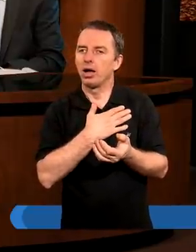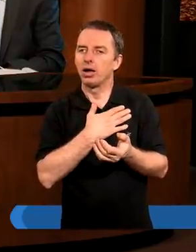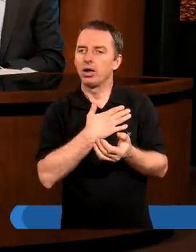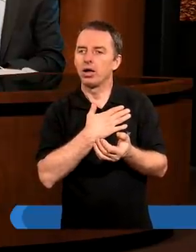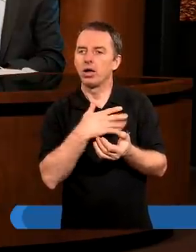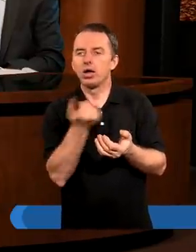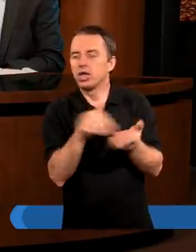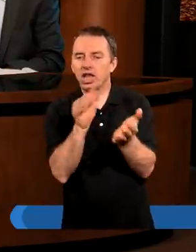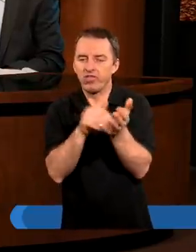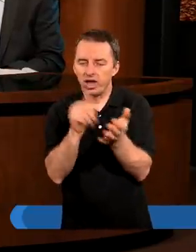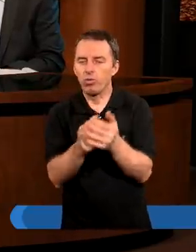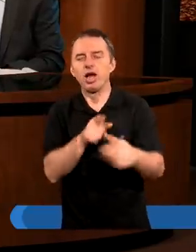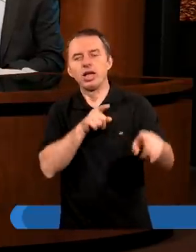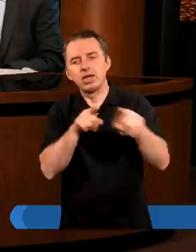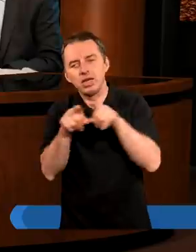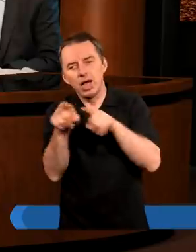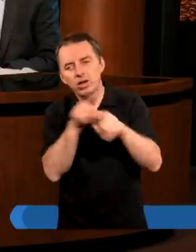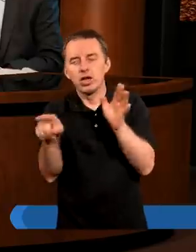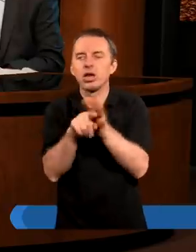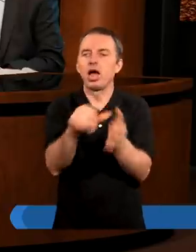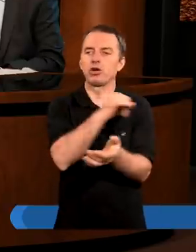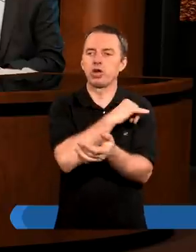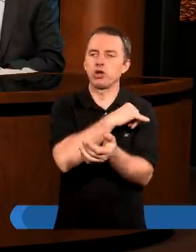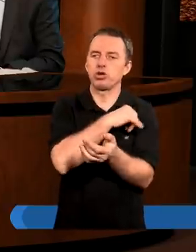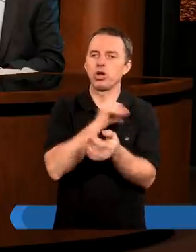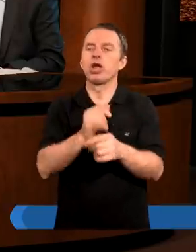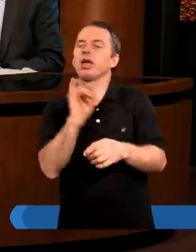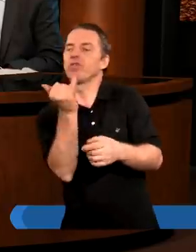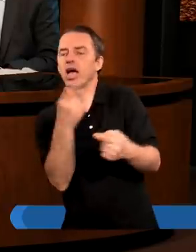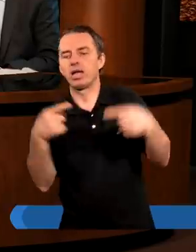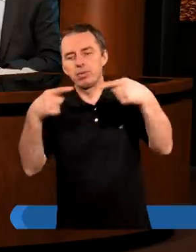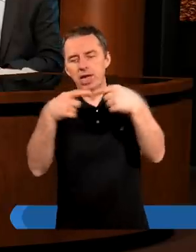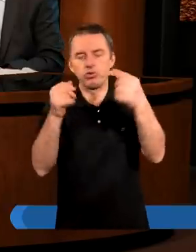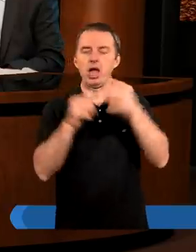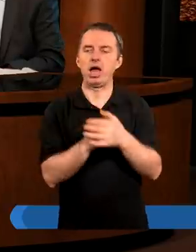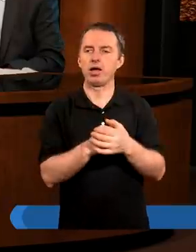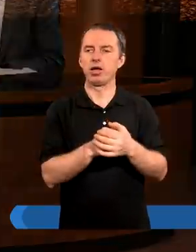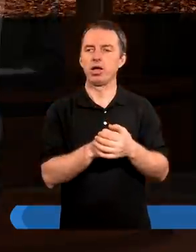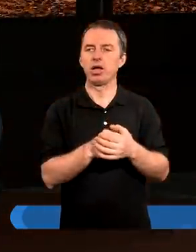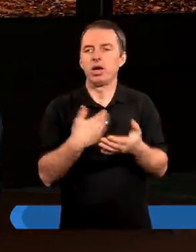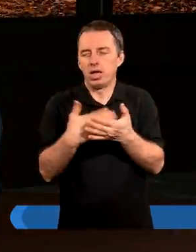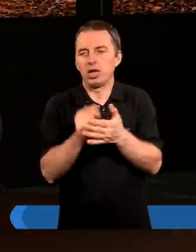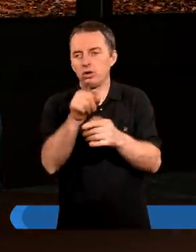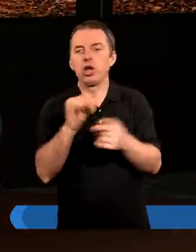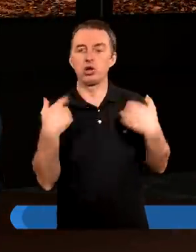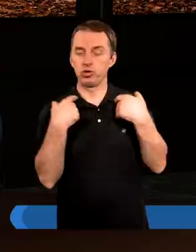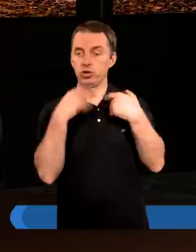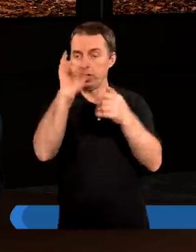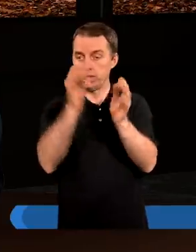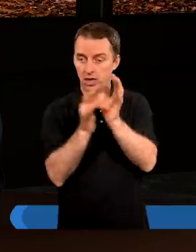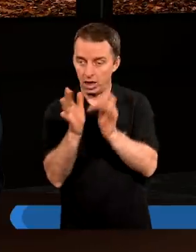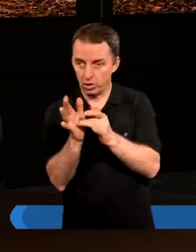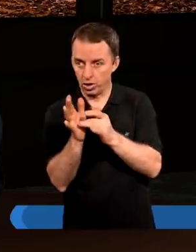niezwykłe znaczenie dla grzeszników. W jakim sensie? Dlatego, że Jego życie